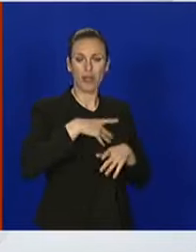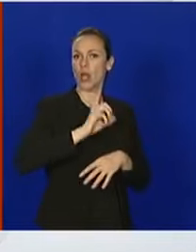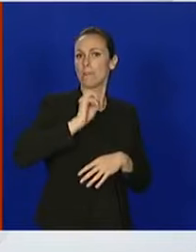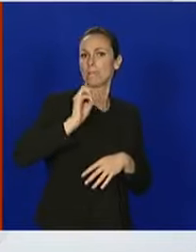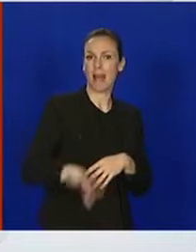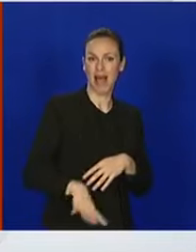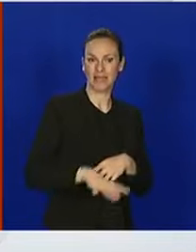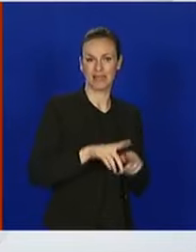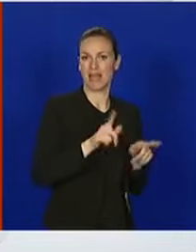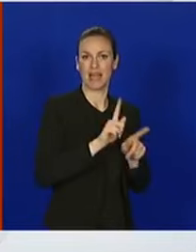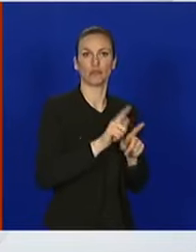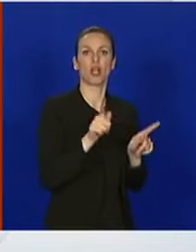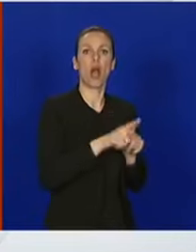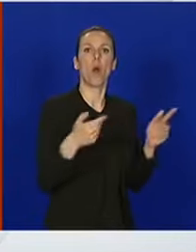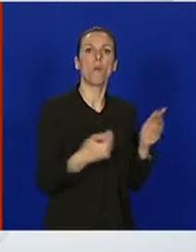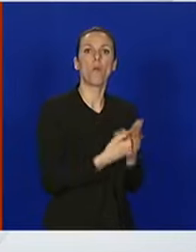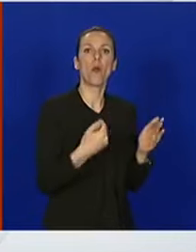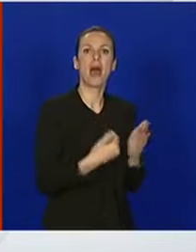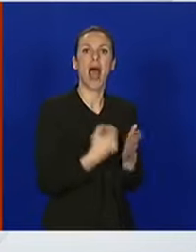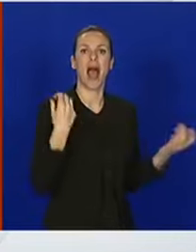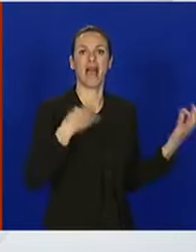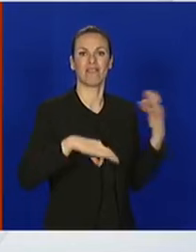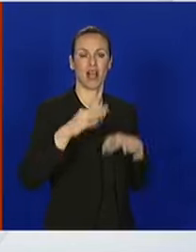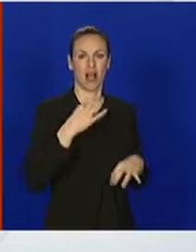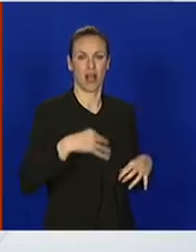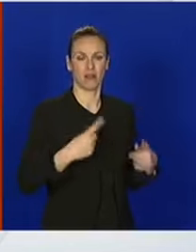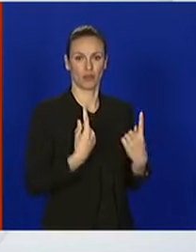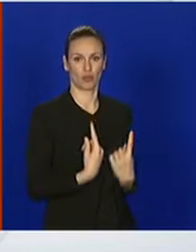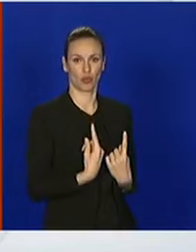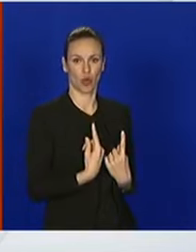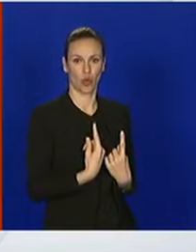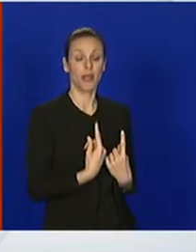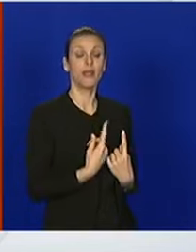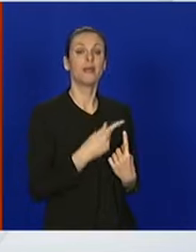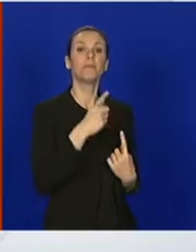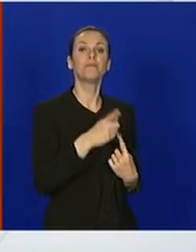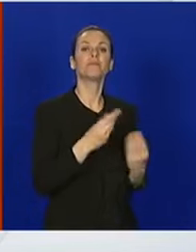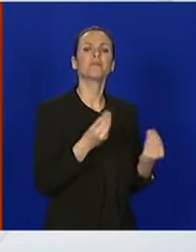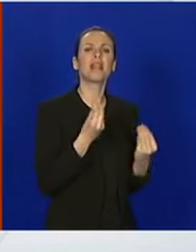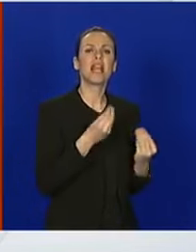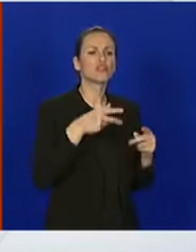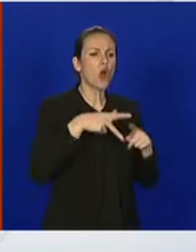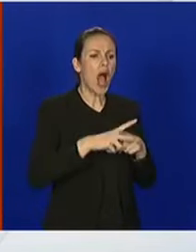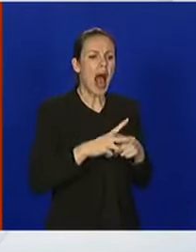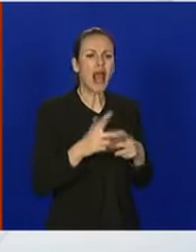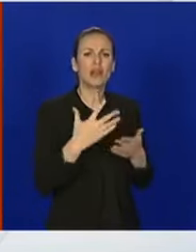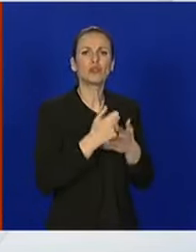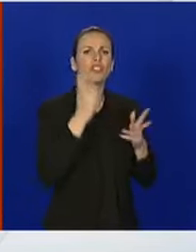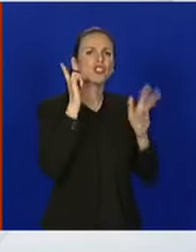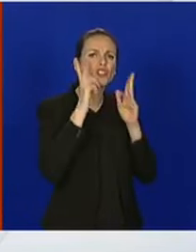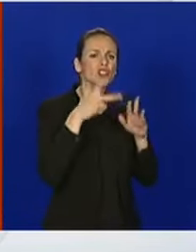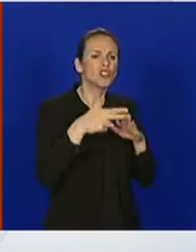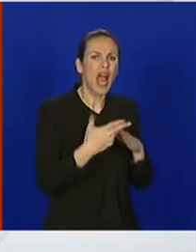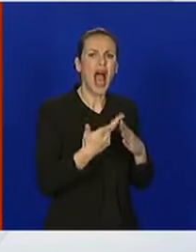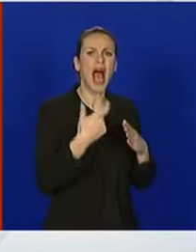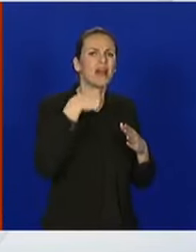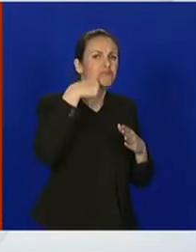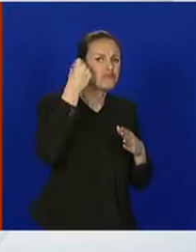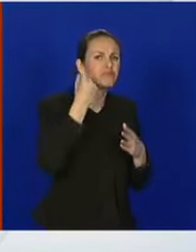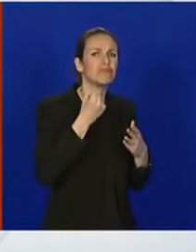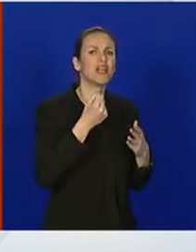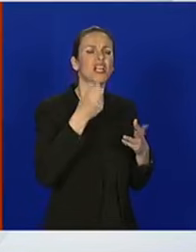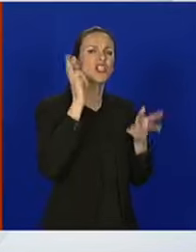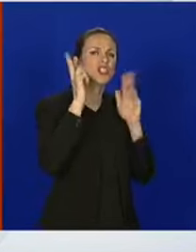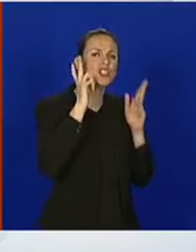bilo do sada. A i sve što se koristi, sav alat koji se koristi prilikom